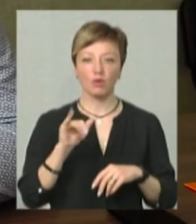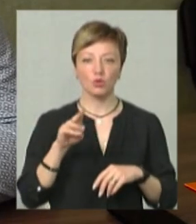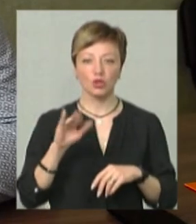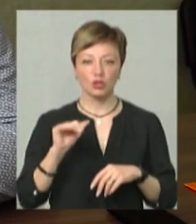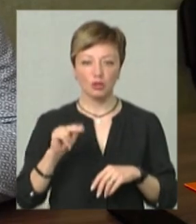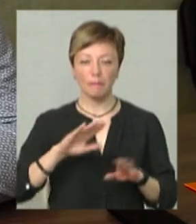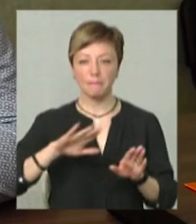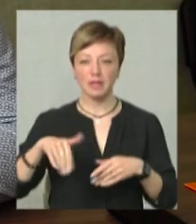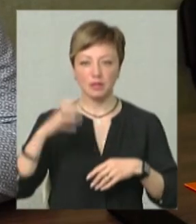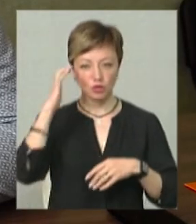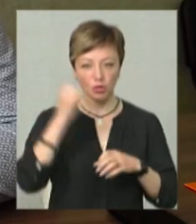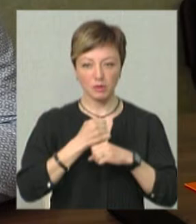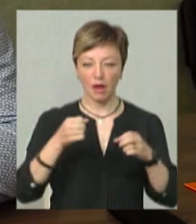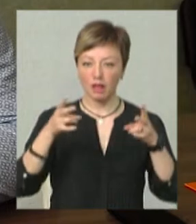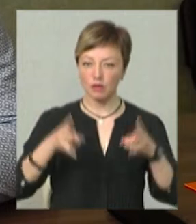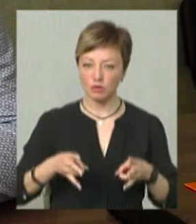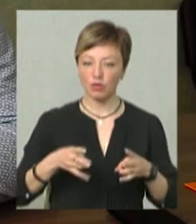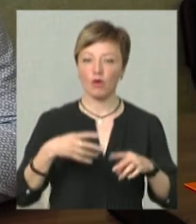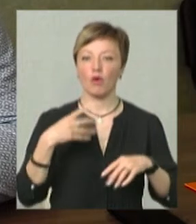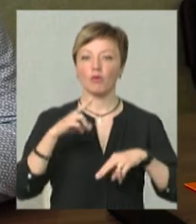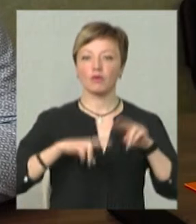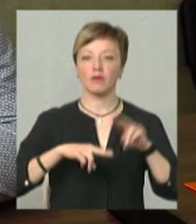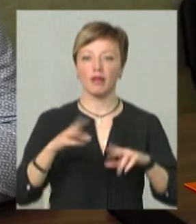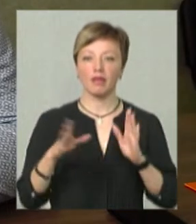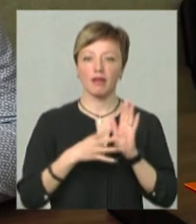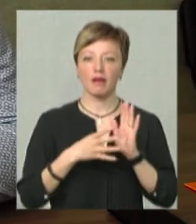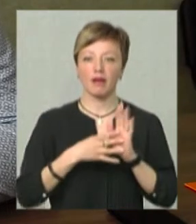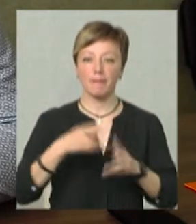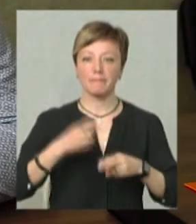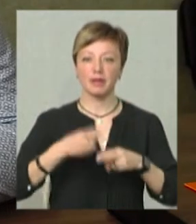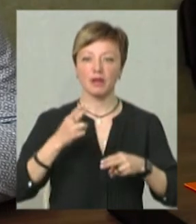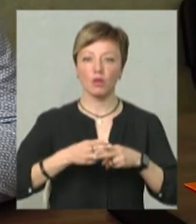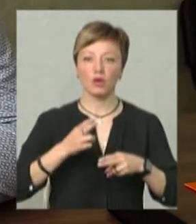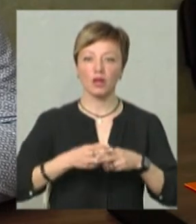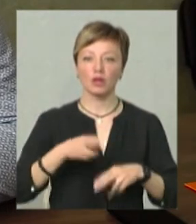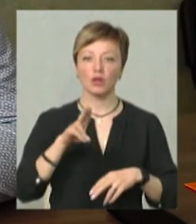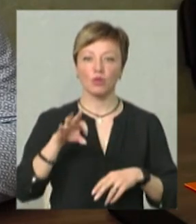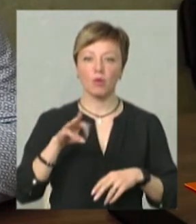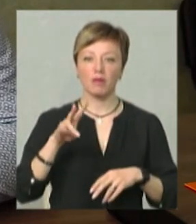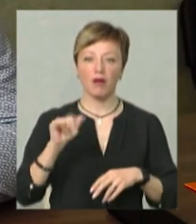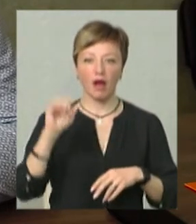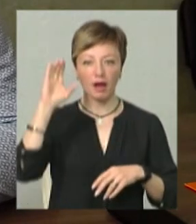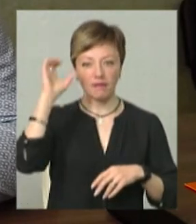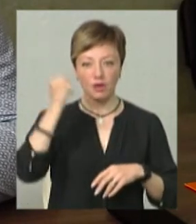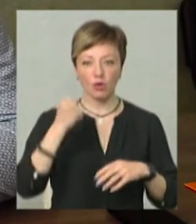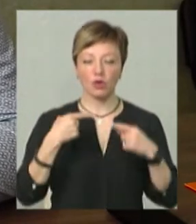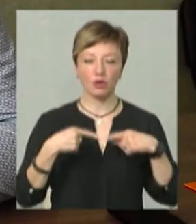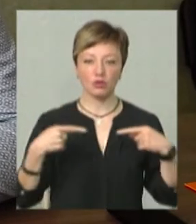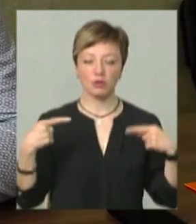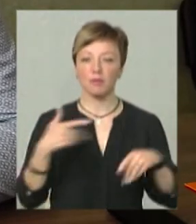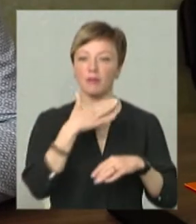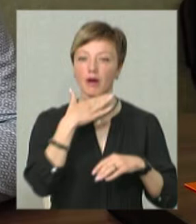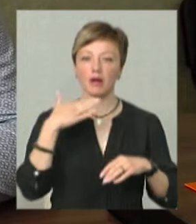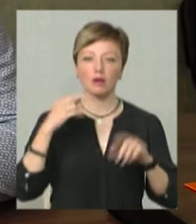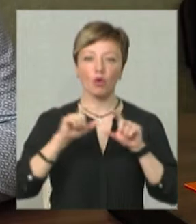катастрофи, будівництво 9-ї металургійної доми в Кривому Розі та інші. Чимало об